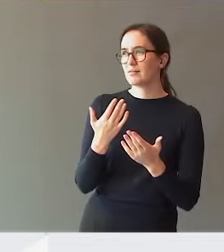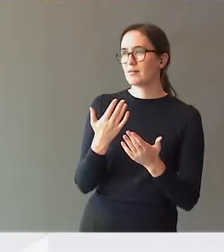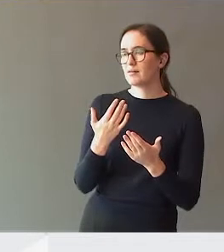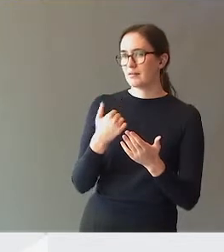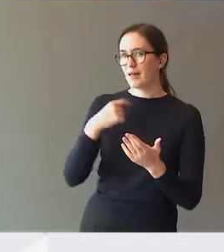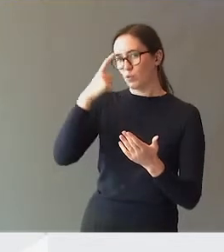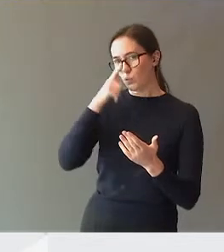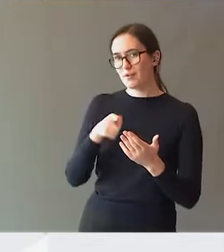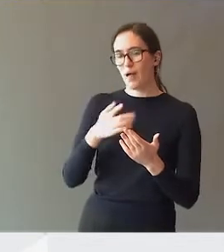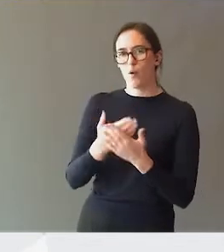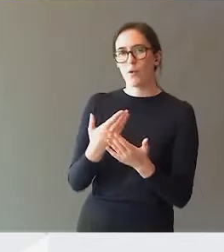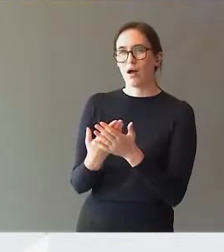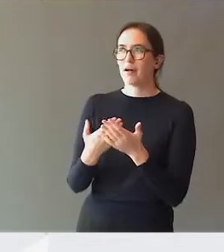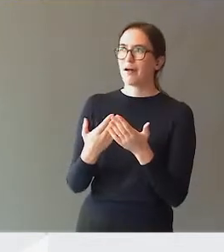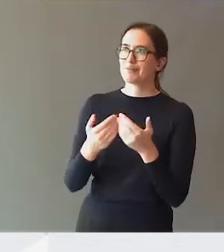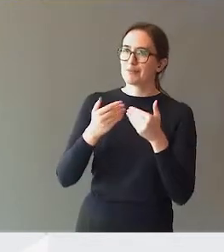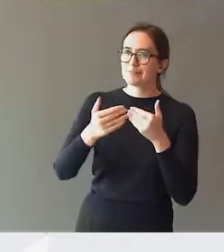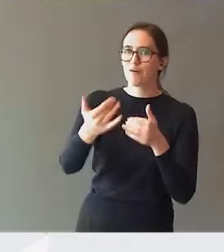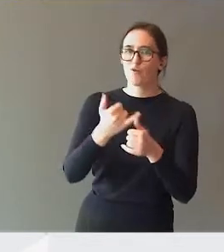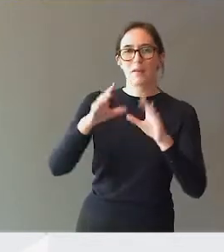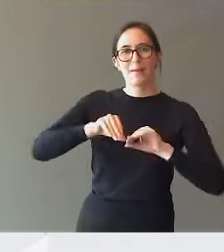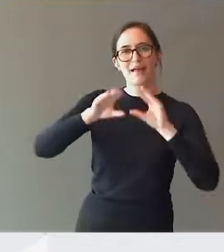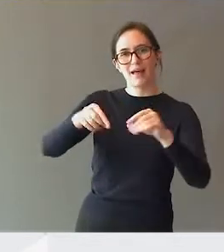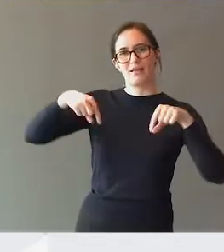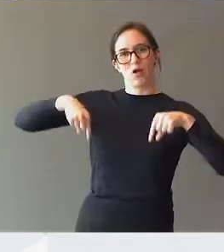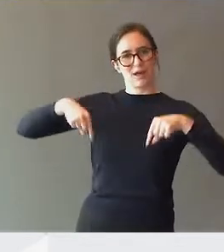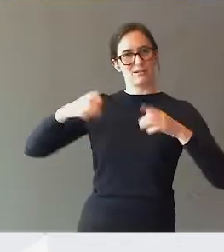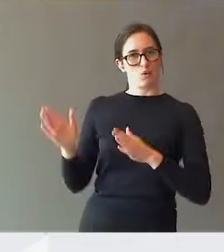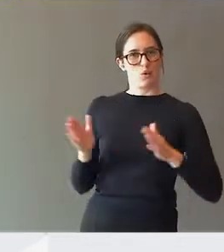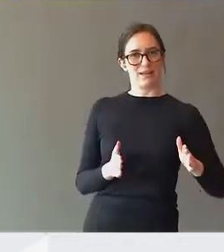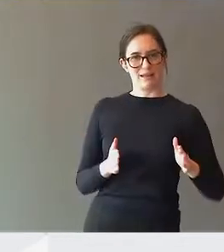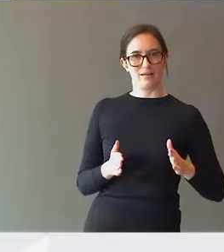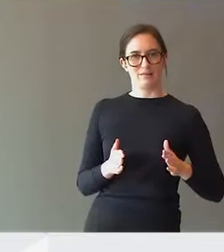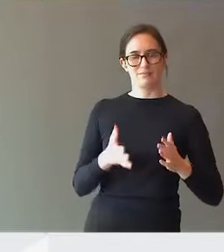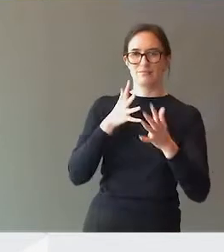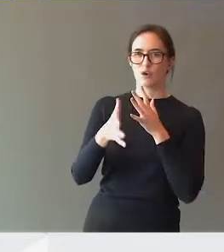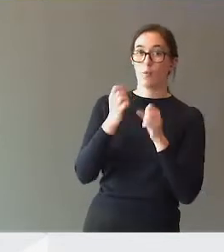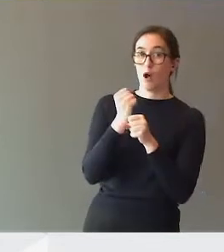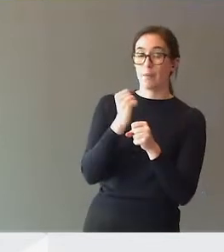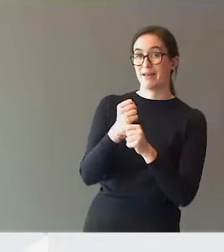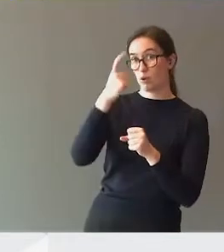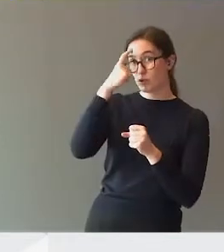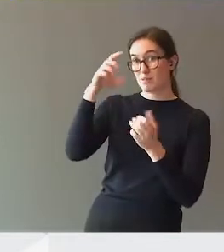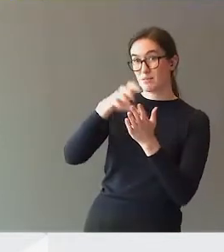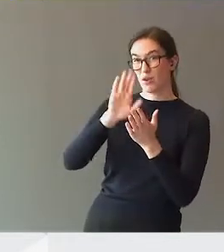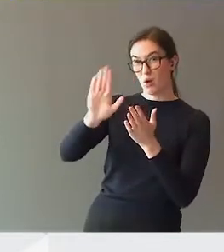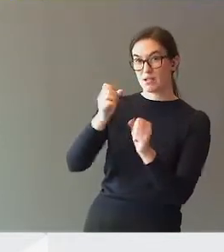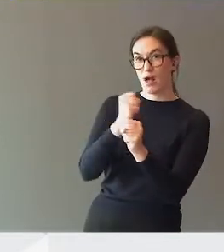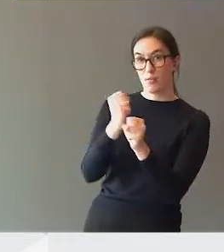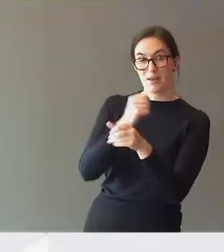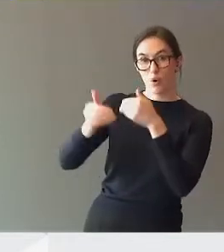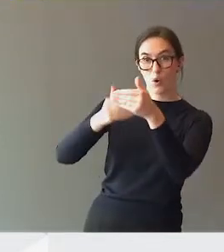bedre dagens ordning gjennom det arbeidet som nå pågår i kunnskapsdepartementet. Sten, før du løper.